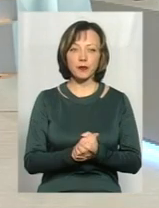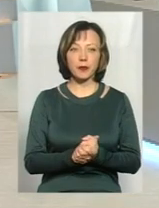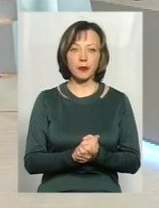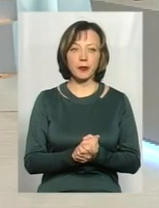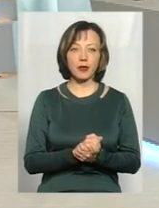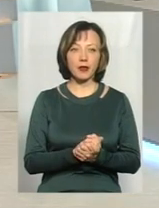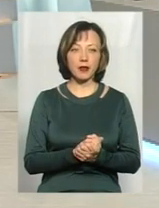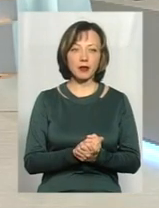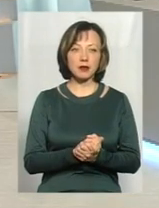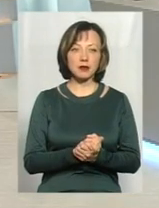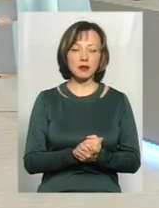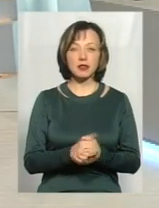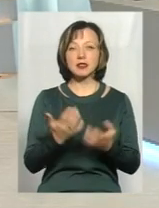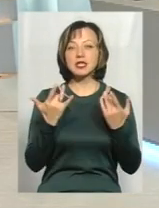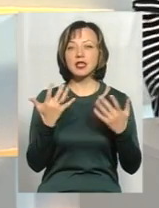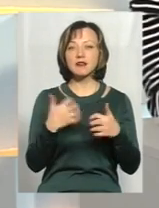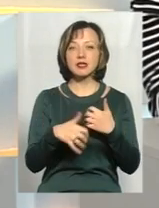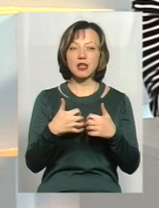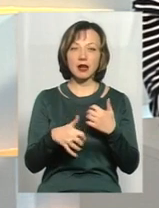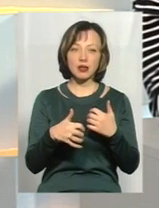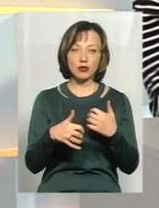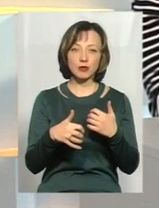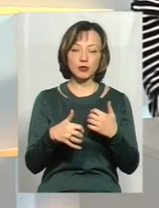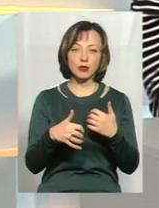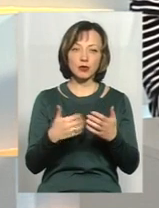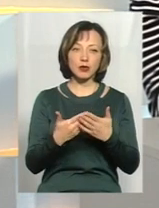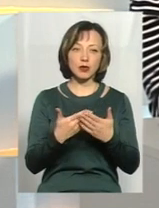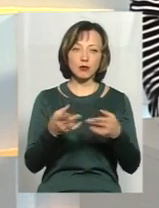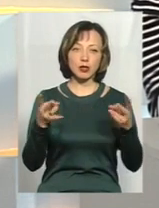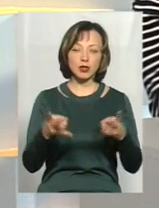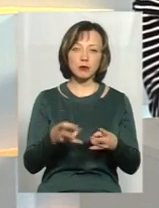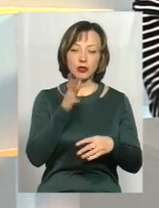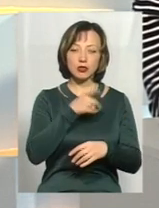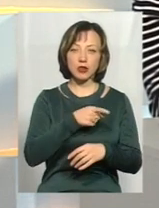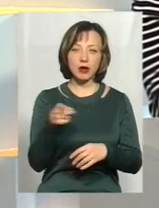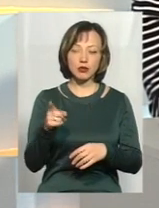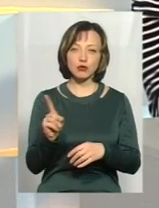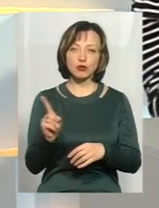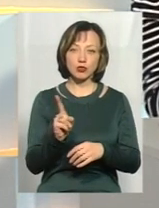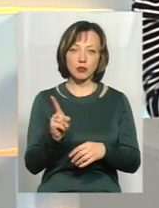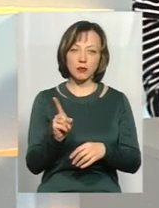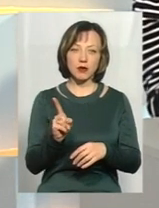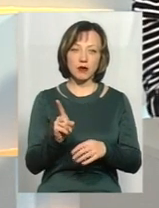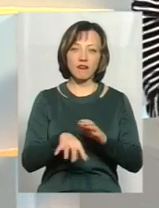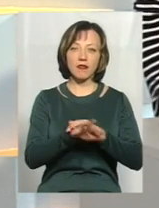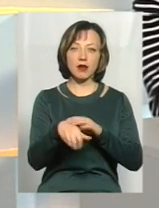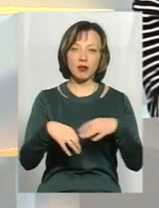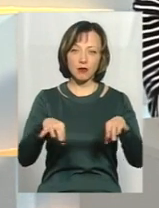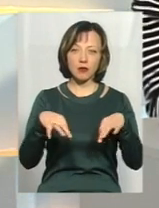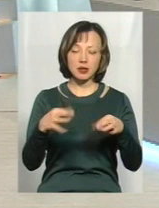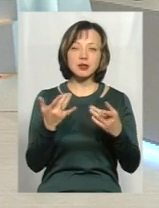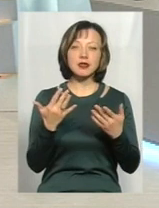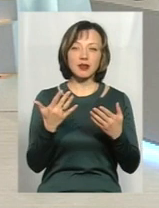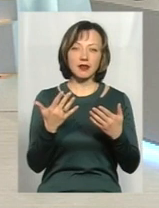взагалі в середньому, якщо так можна звичайно сказати, потрібно часу, щоб викрости автомобіль? Скільки